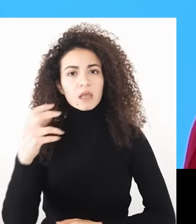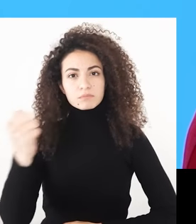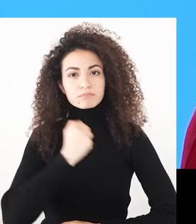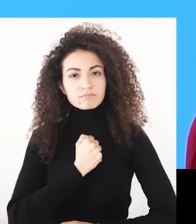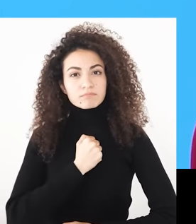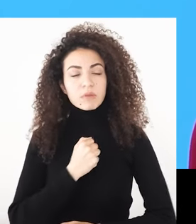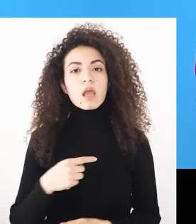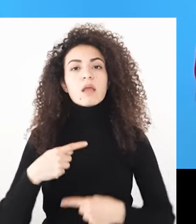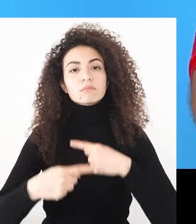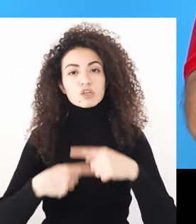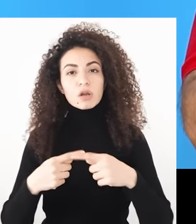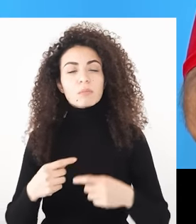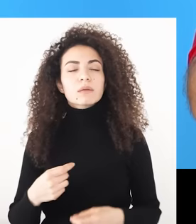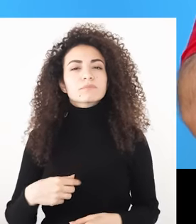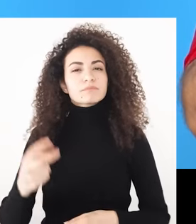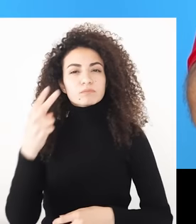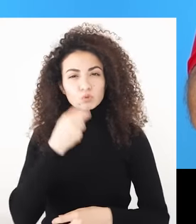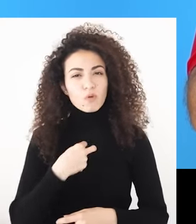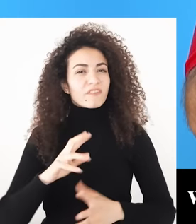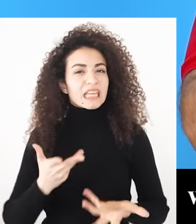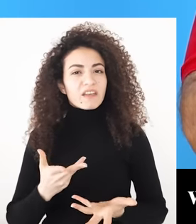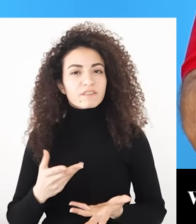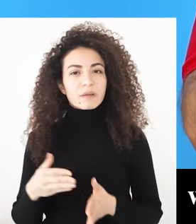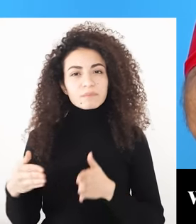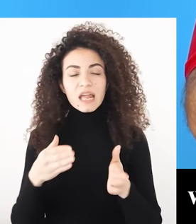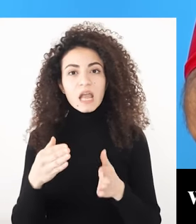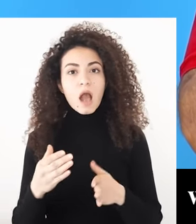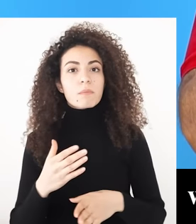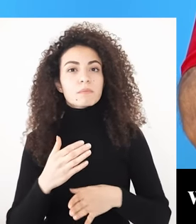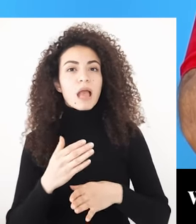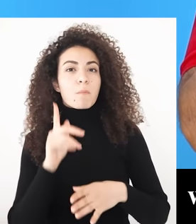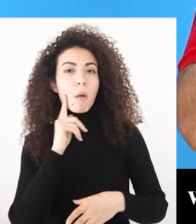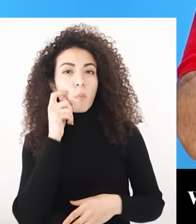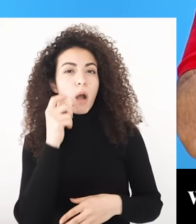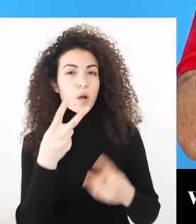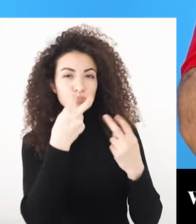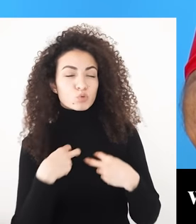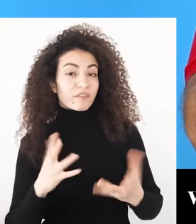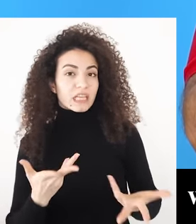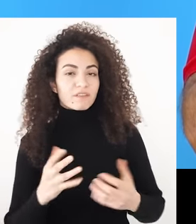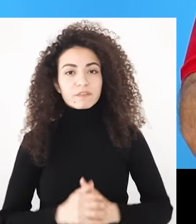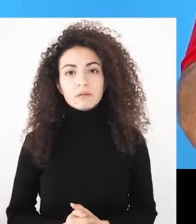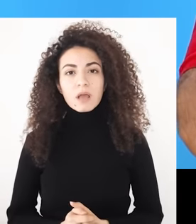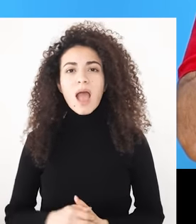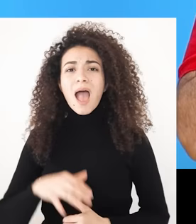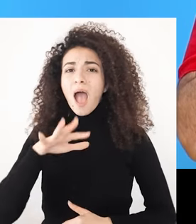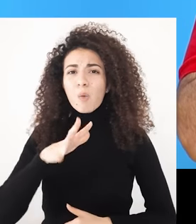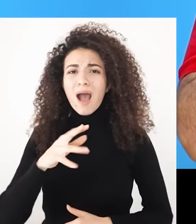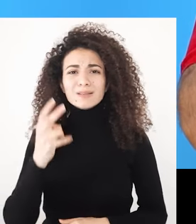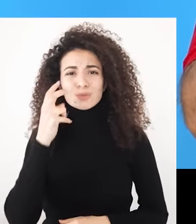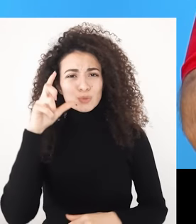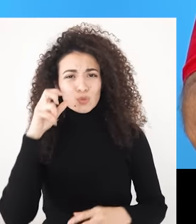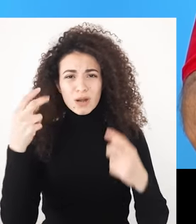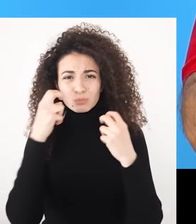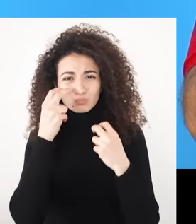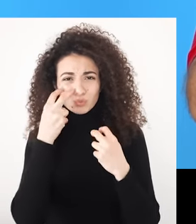التجارب اللي مرت فيهم ومن خلال مرئات أهلة يلي يمكن عكس ببعض الأحيان صورة مشوهة عنها بنتها سارة